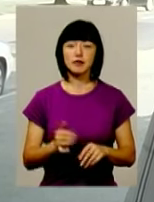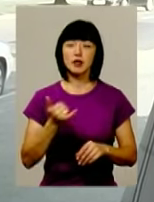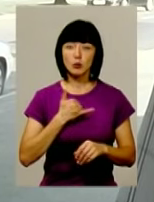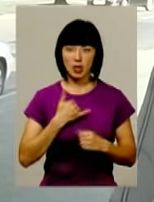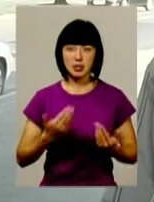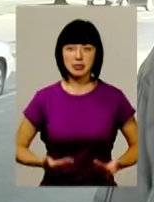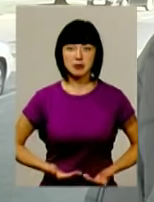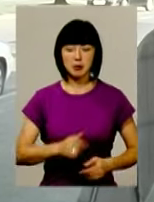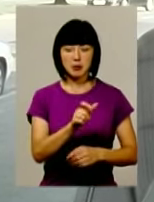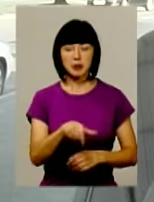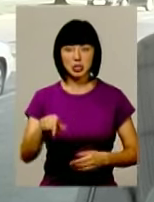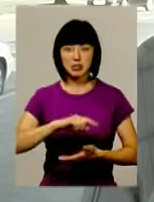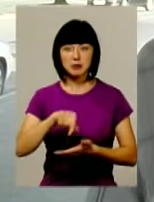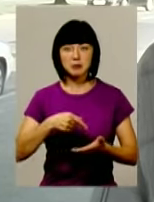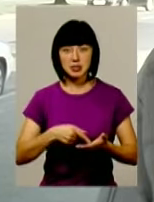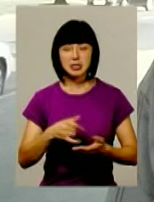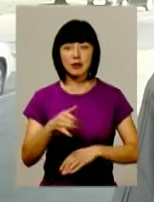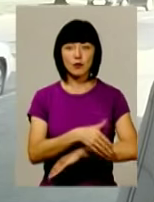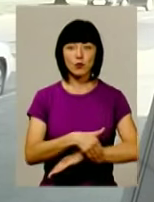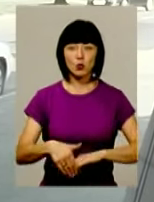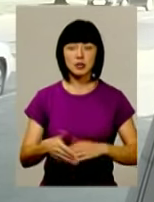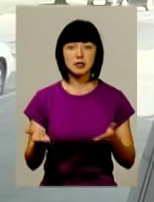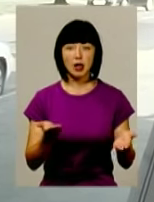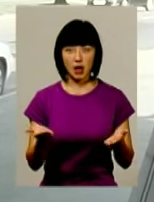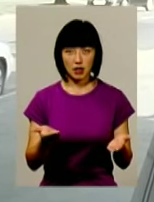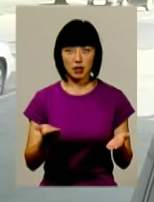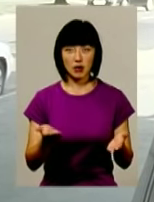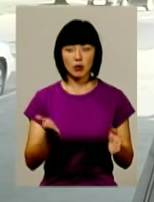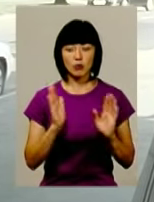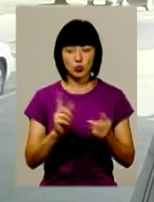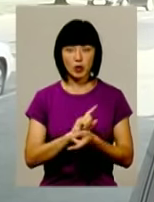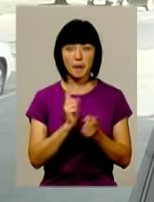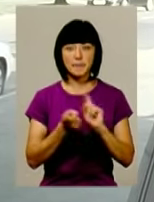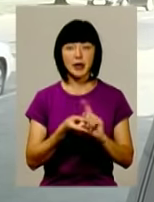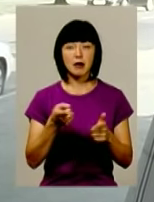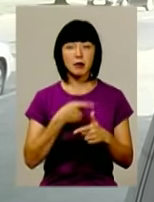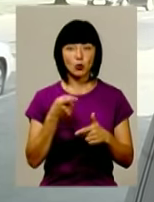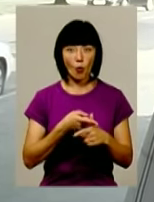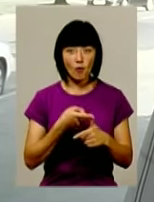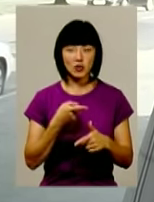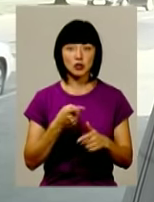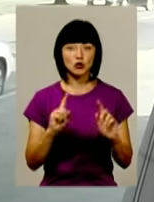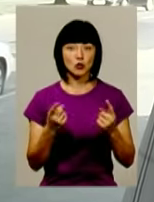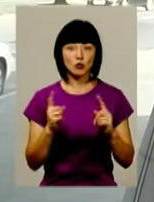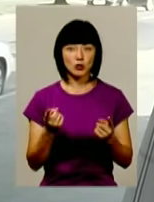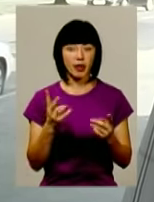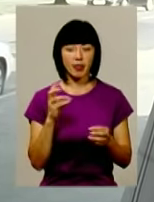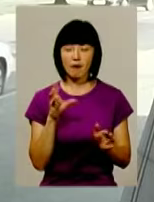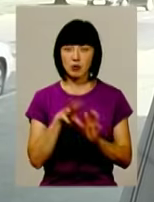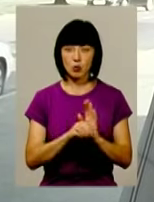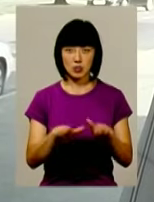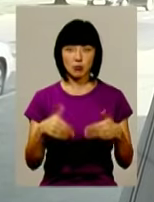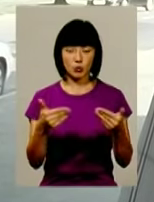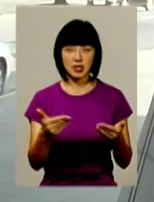мешканці міста і тих вулиць, які будуть переіменуватися, чомусь не вносять свої